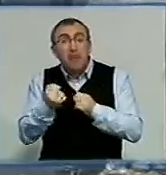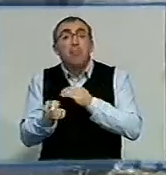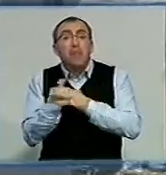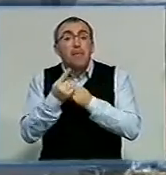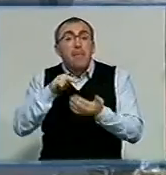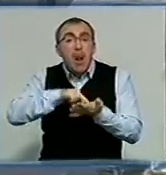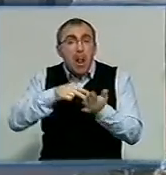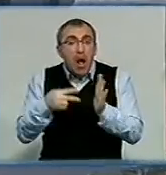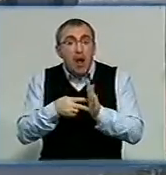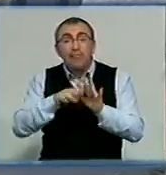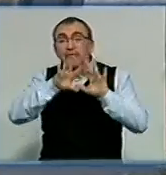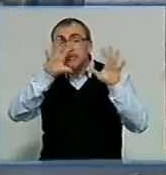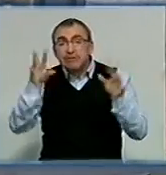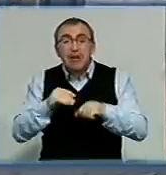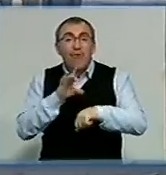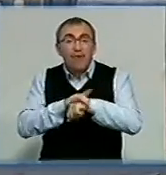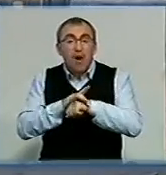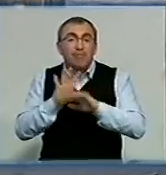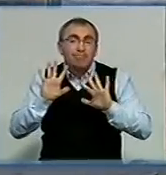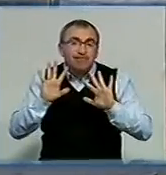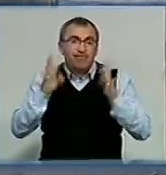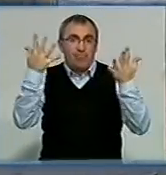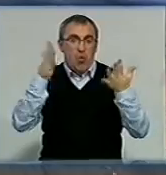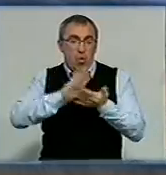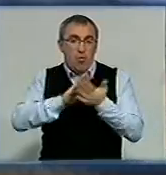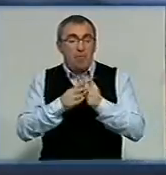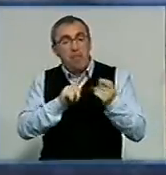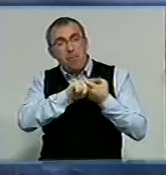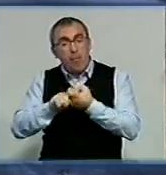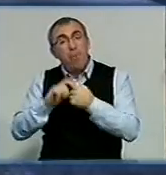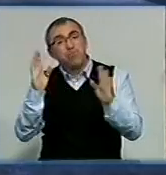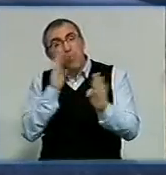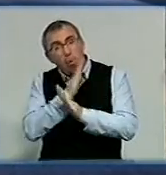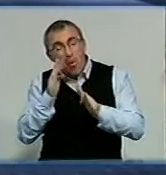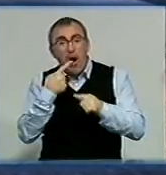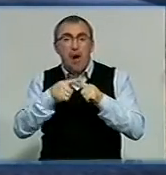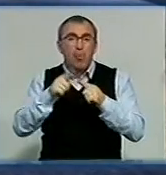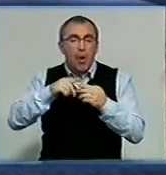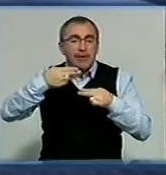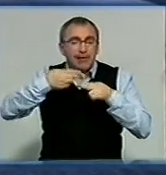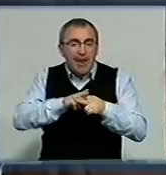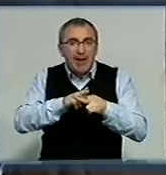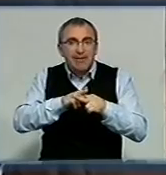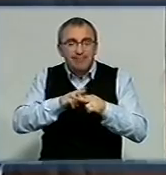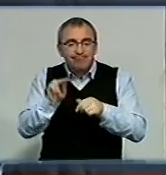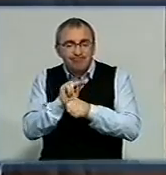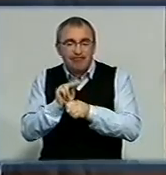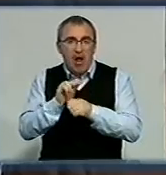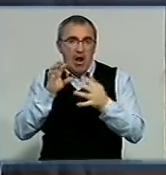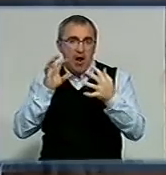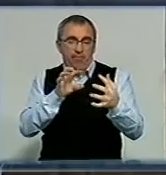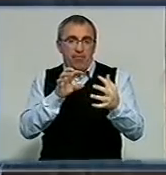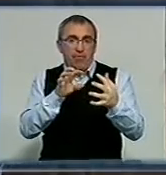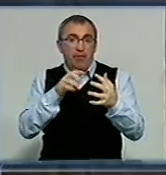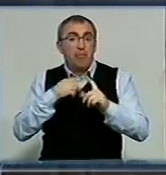планово. Всі ж інші факти – це форс-мажорні обставини, пов'язані з погодними умовами або технічним станом авто. Ми виїжджали на